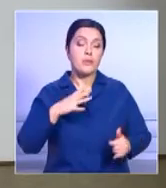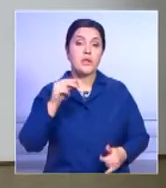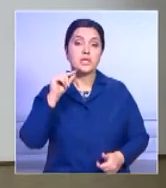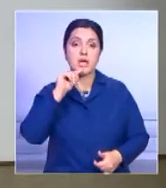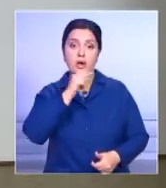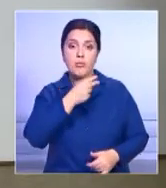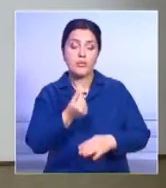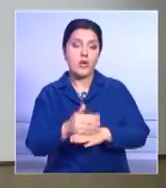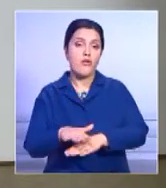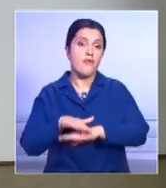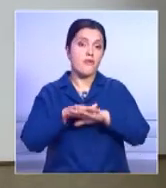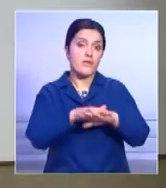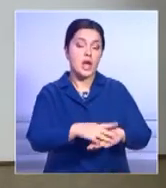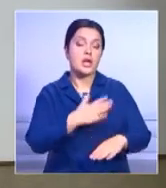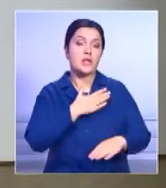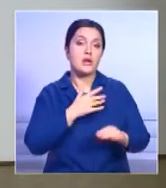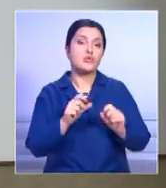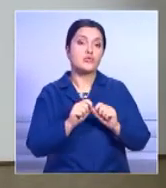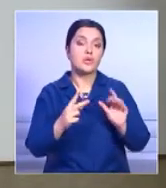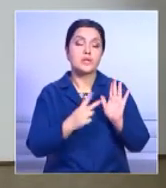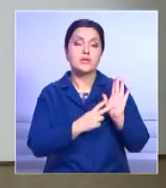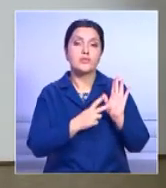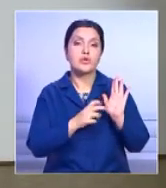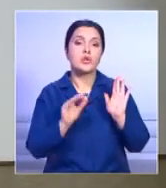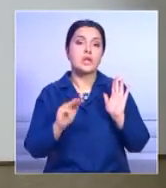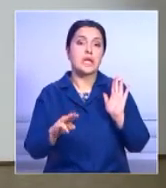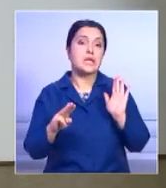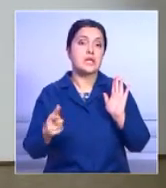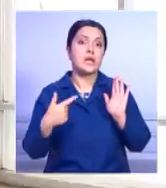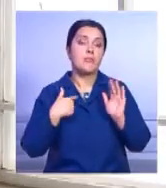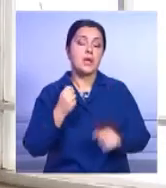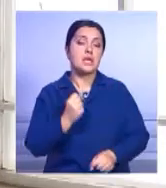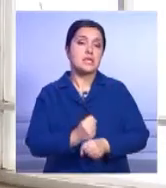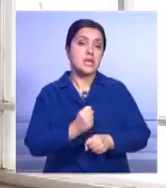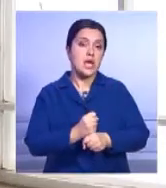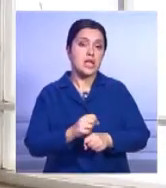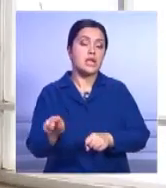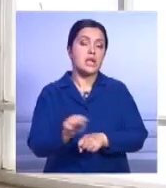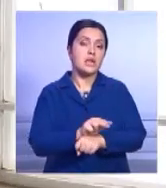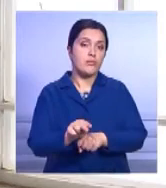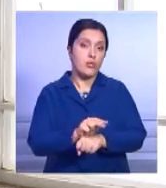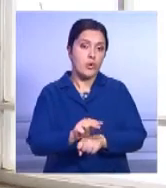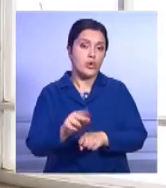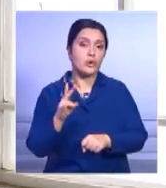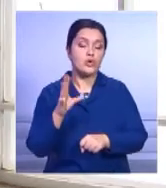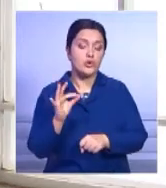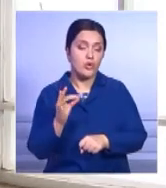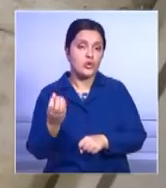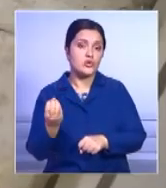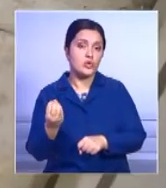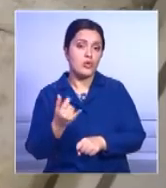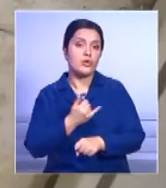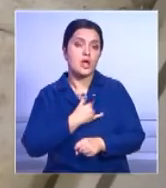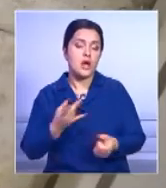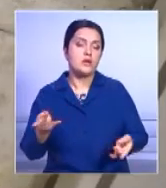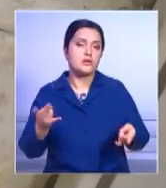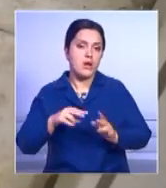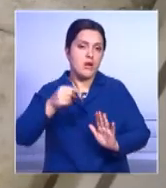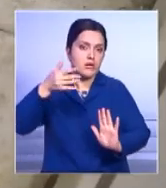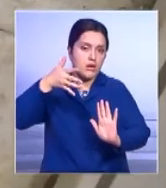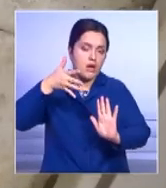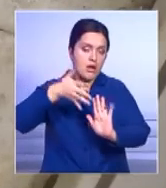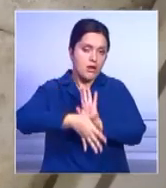оттуда выделился на нашу школу 800 тысяч, и мы сделали ремонт, текущий ремонт. Но кое-где у нас опять протекло